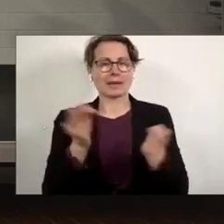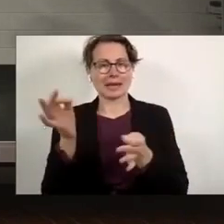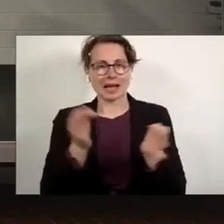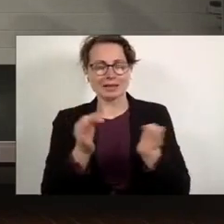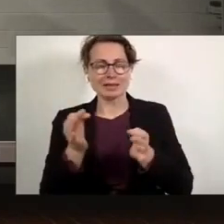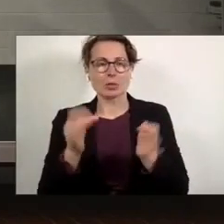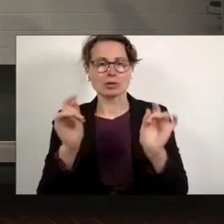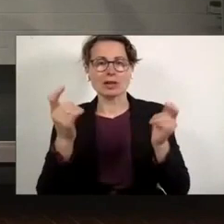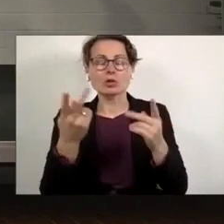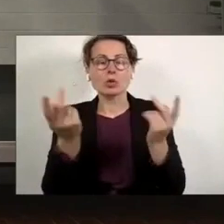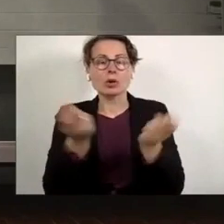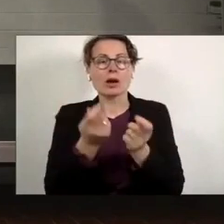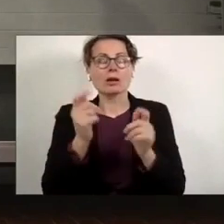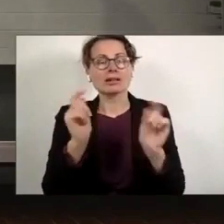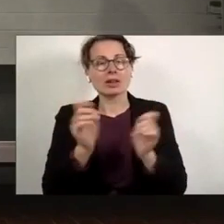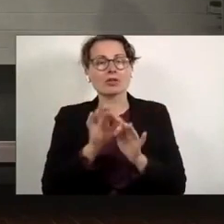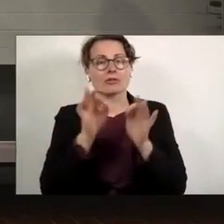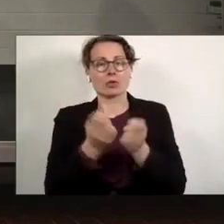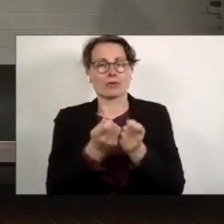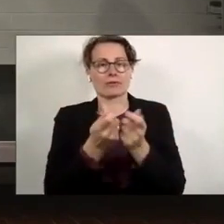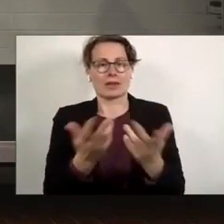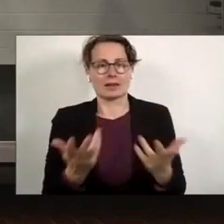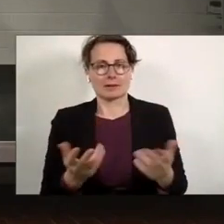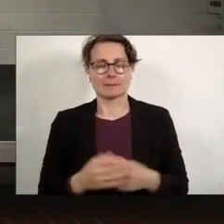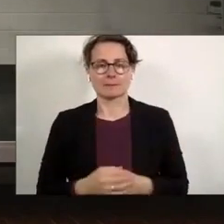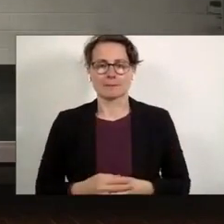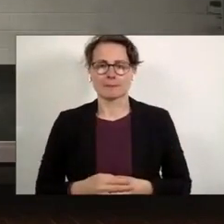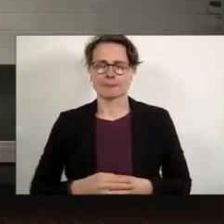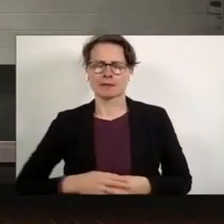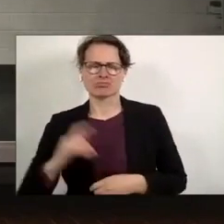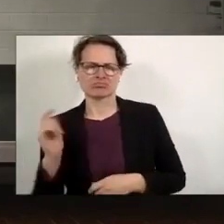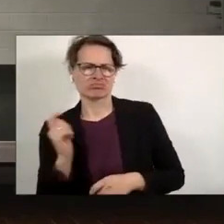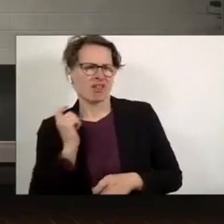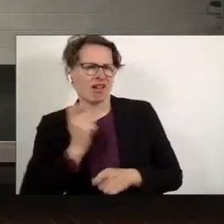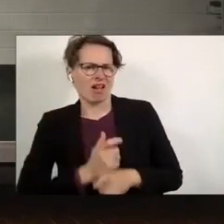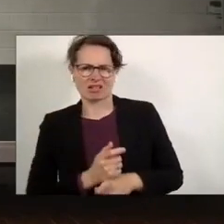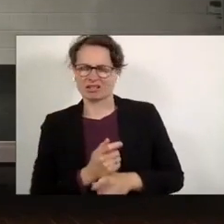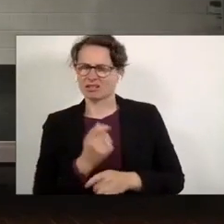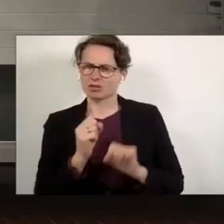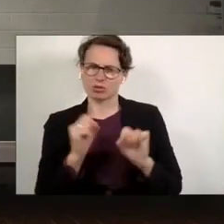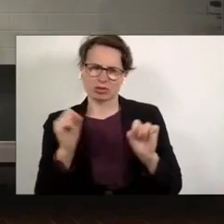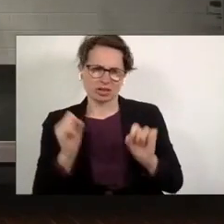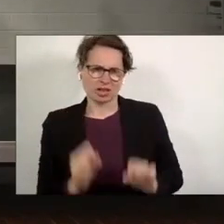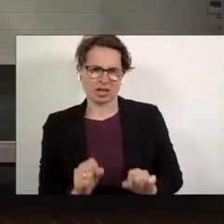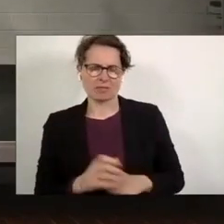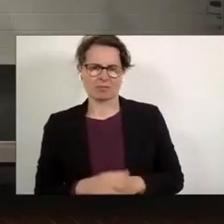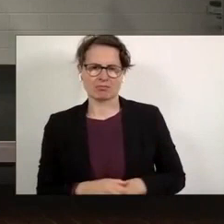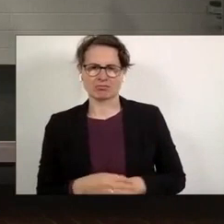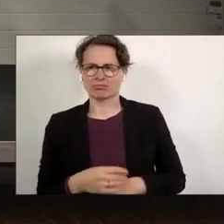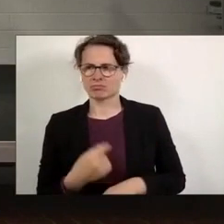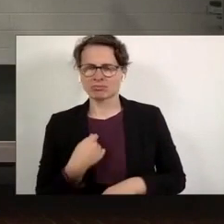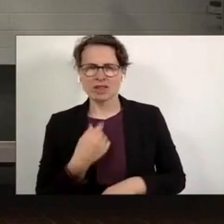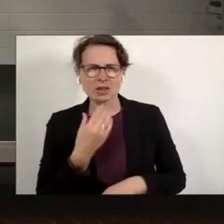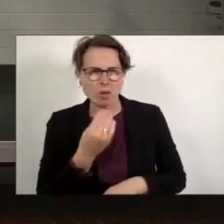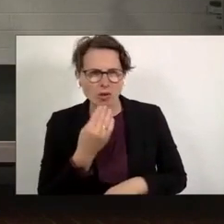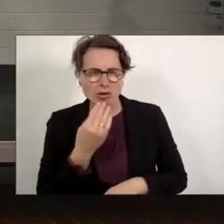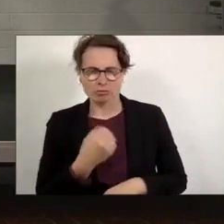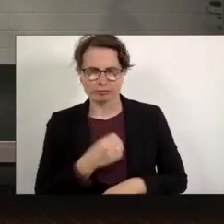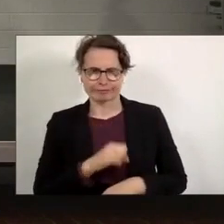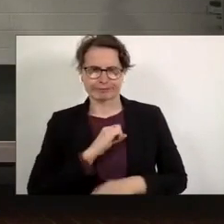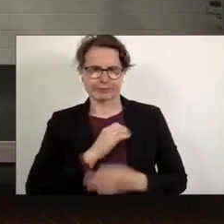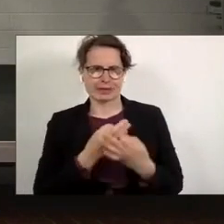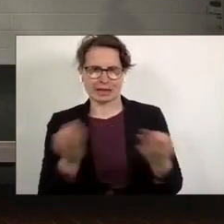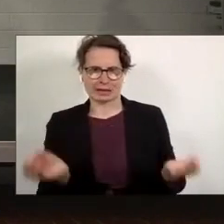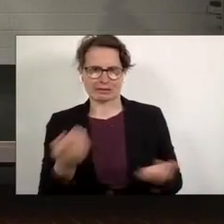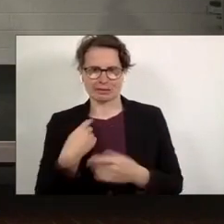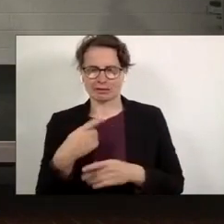Diskussion. Es ist ein knallhartes migrantisches System. Es hat mir nichts gebracht, Jude zu sein. Ich wurde an die lange Migrantenleine